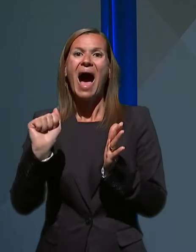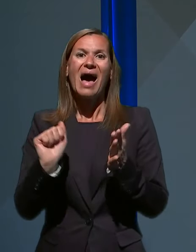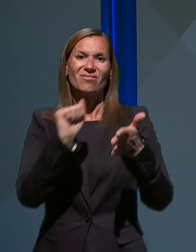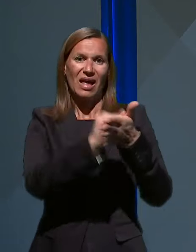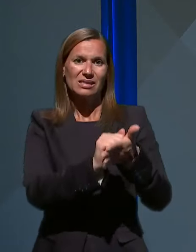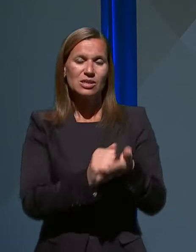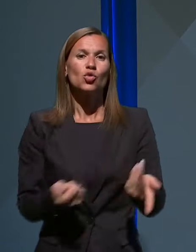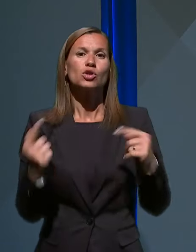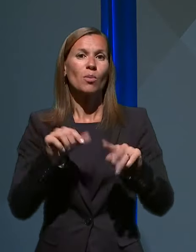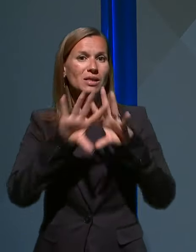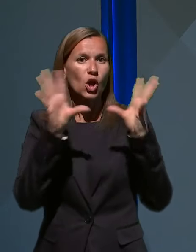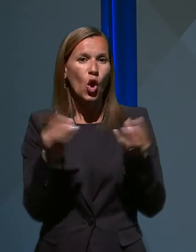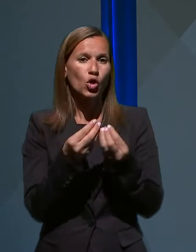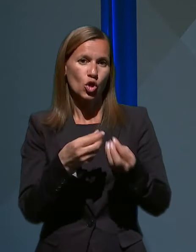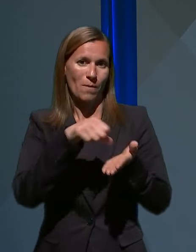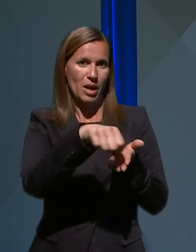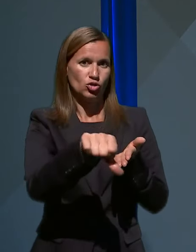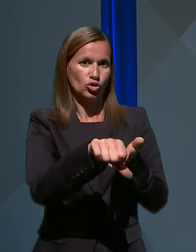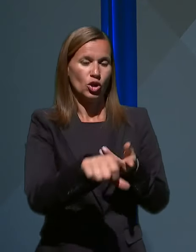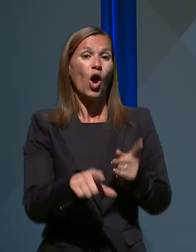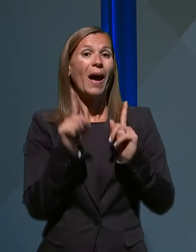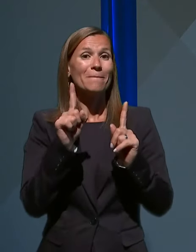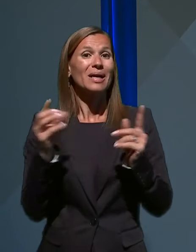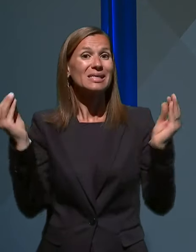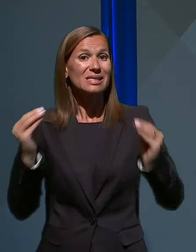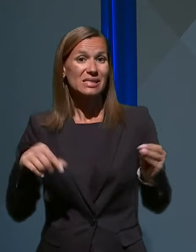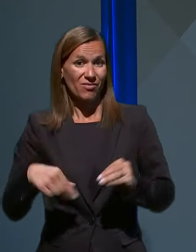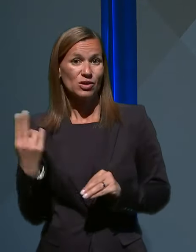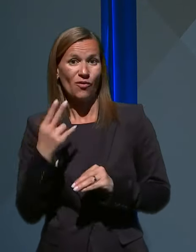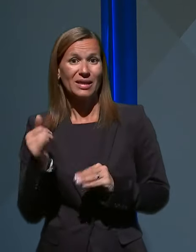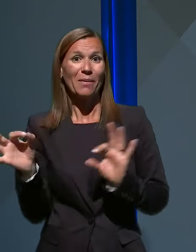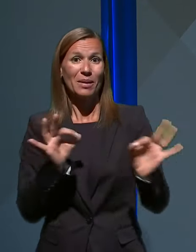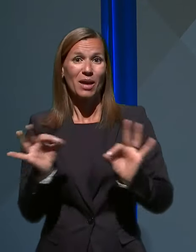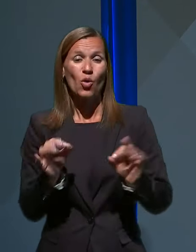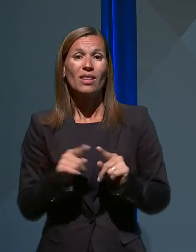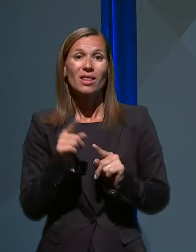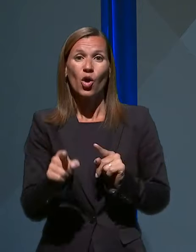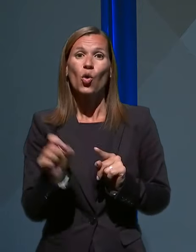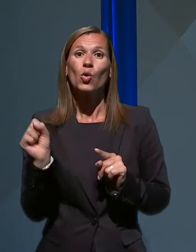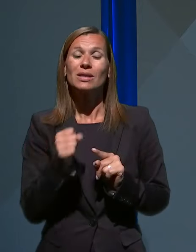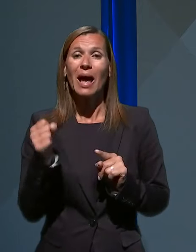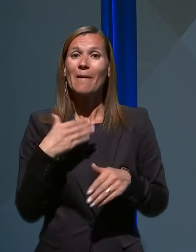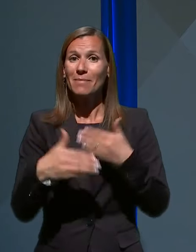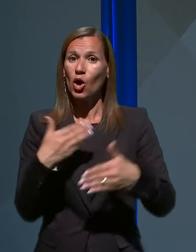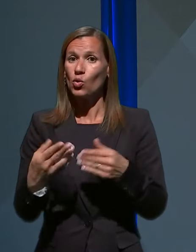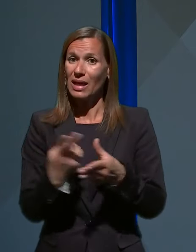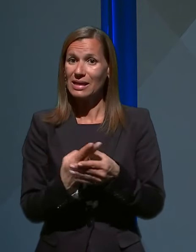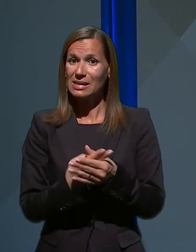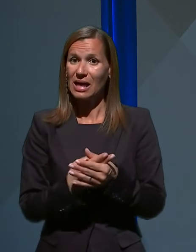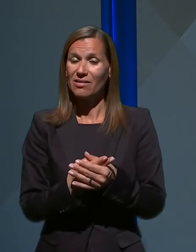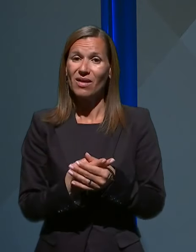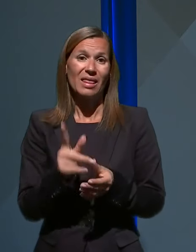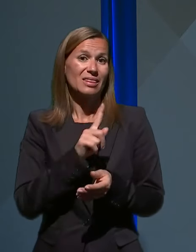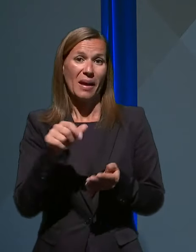celotno plačilo, ker pa je sistem v Sloveniji nastavljen tako, da blagovne rezerve ne